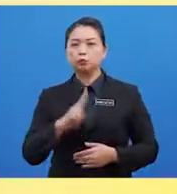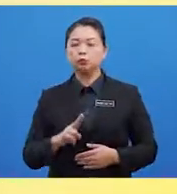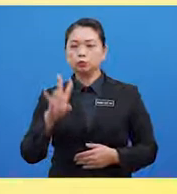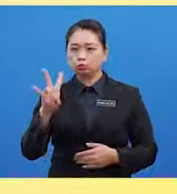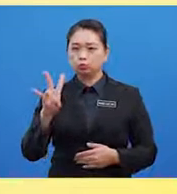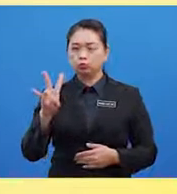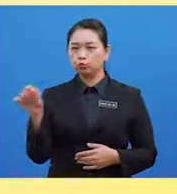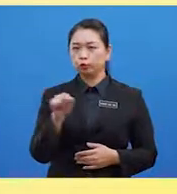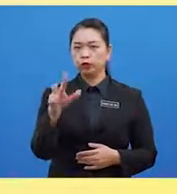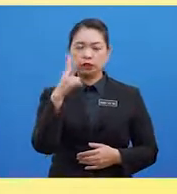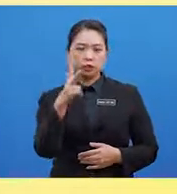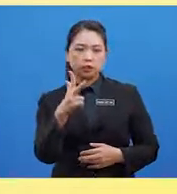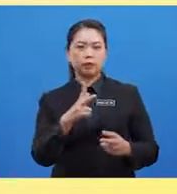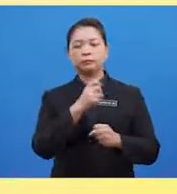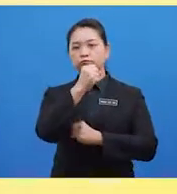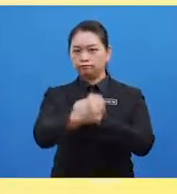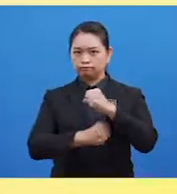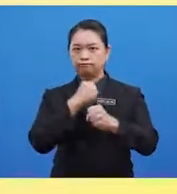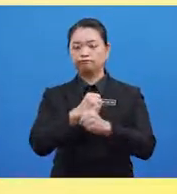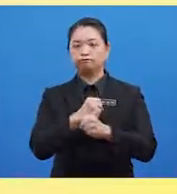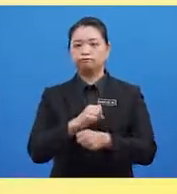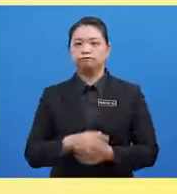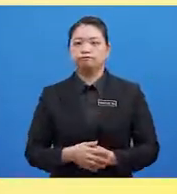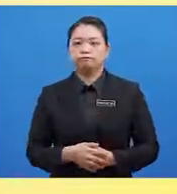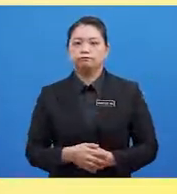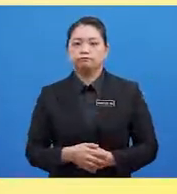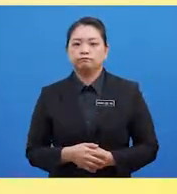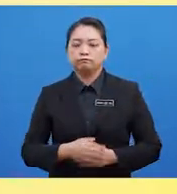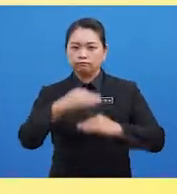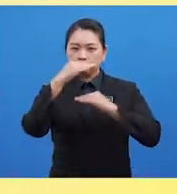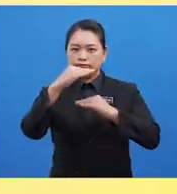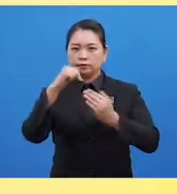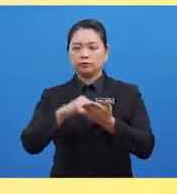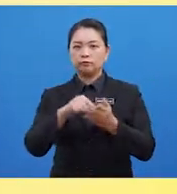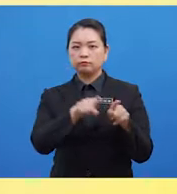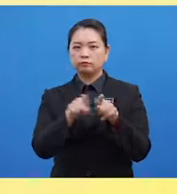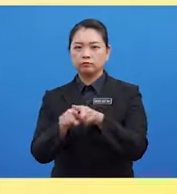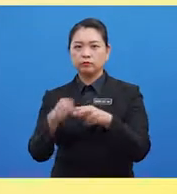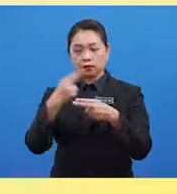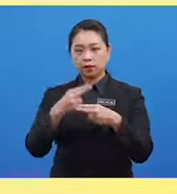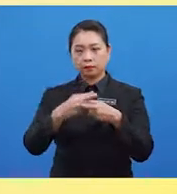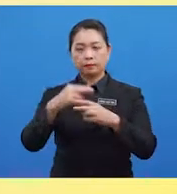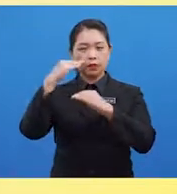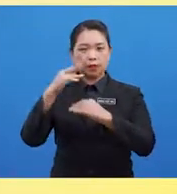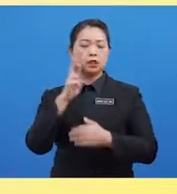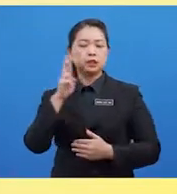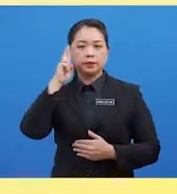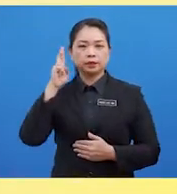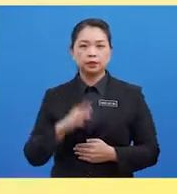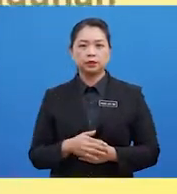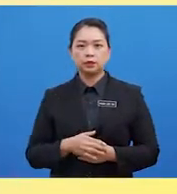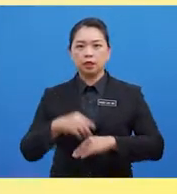Berusia Antara 7 Hingga 13 Tahun Peringkat Ini Juga Dinamakan Peringkat Remaja